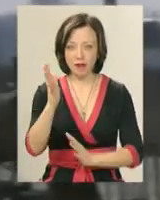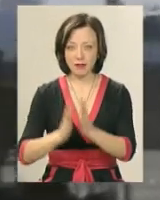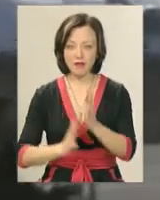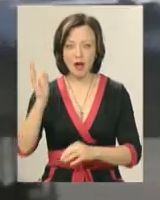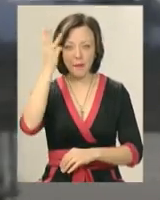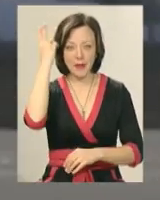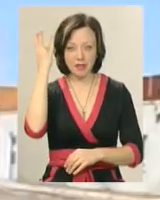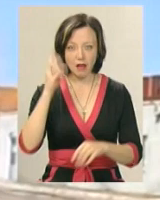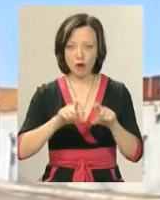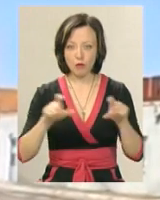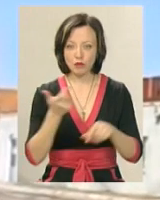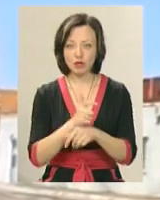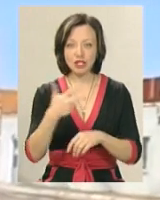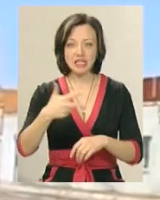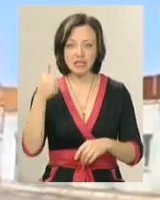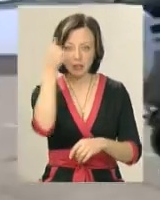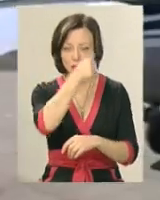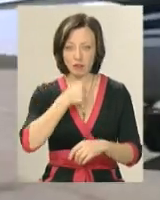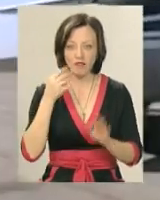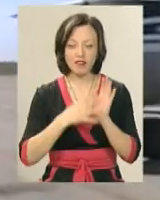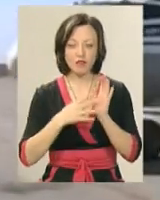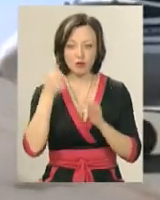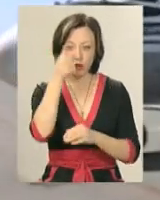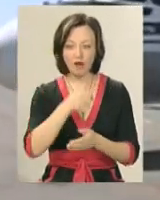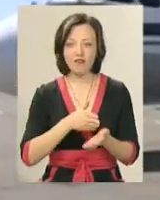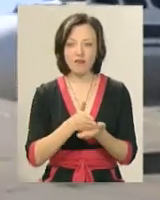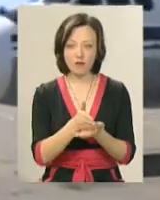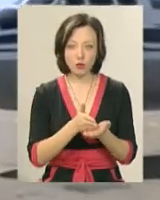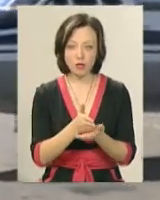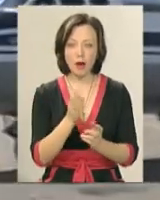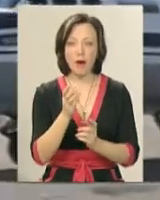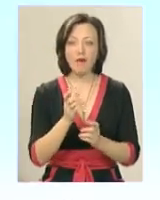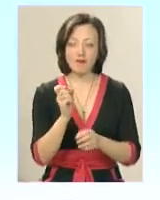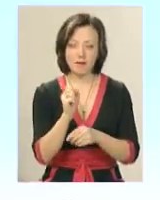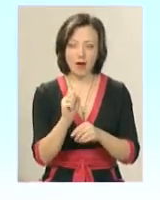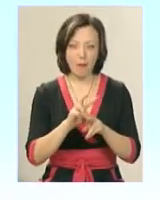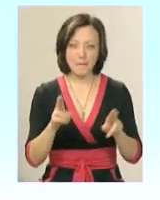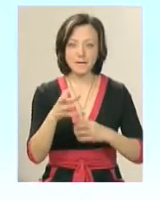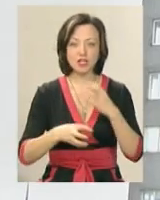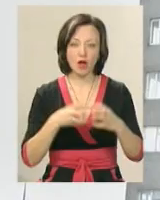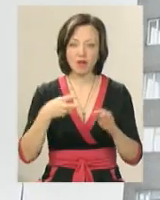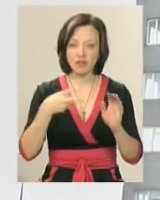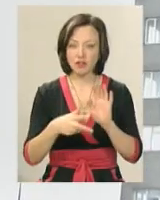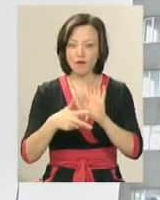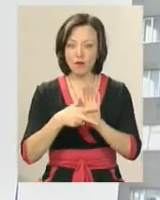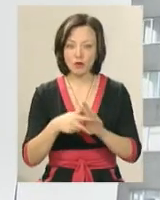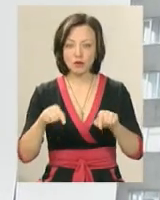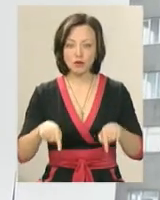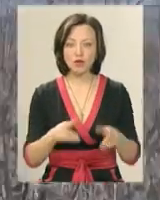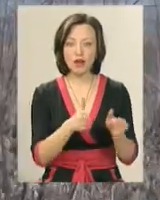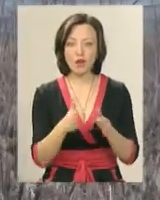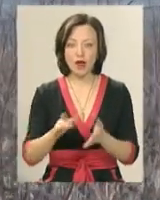Хмельницькому аеропорту більше 30 років. У 90-х він виконував функцію міжнародного. Від 2008-го на литовищі